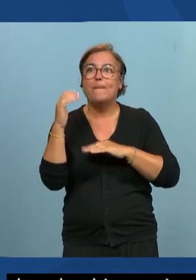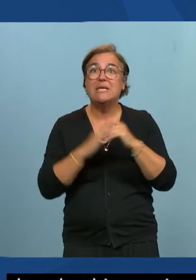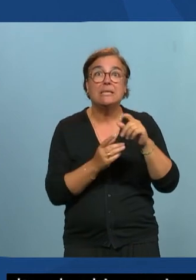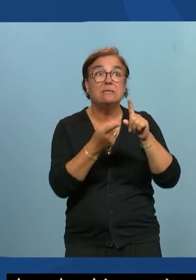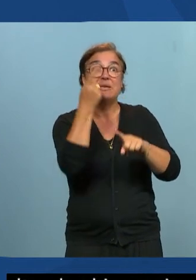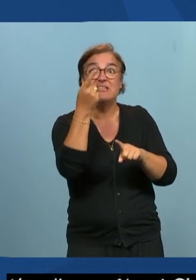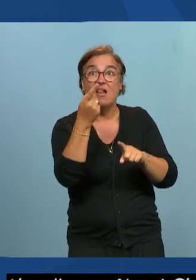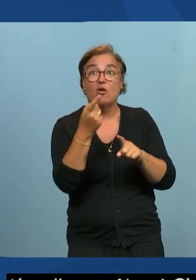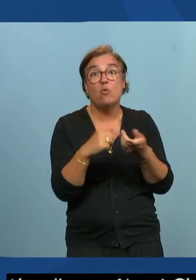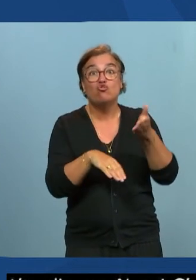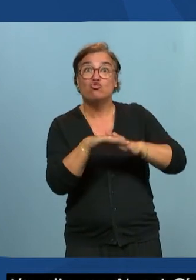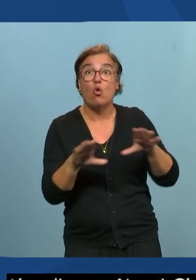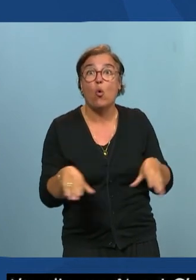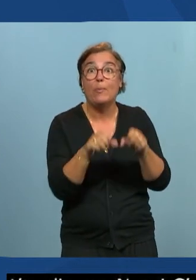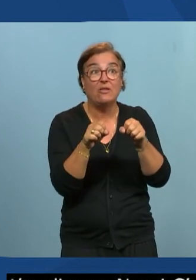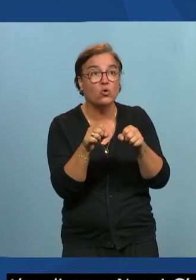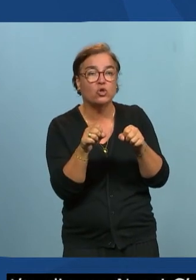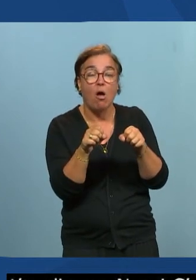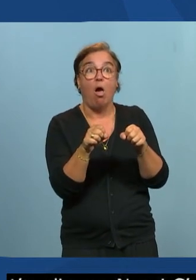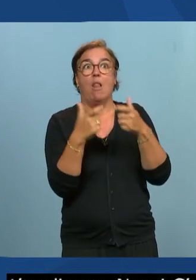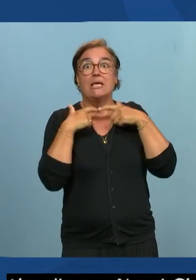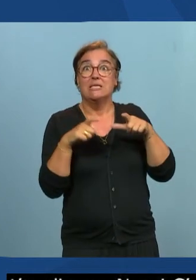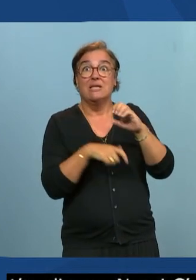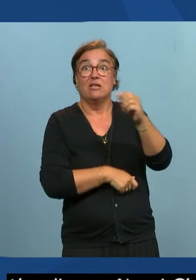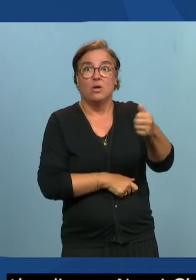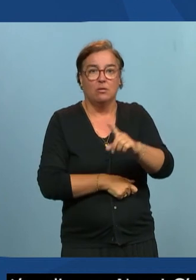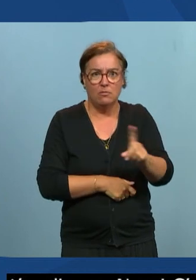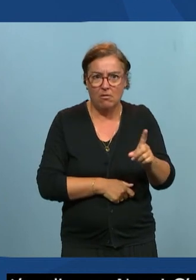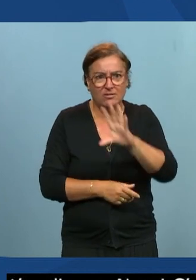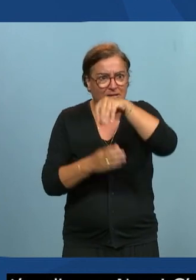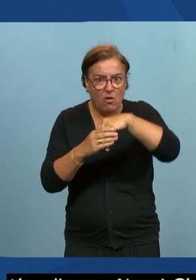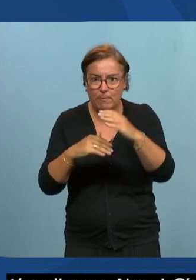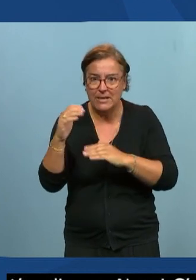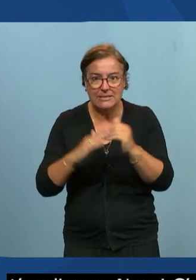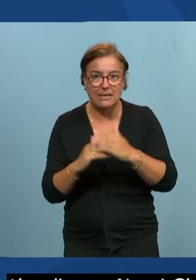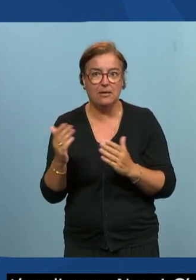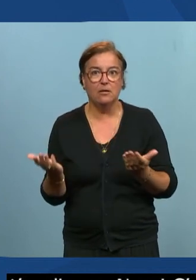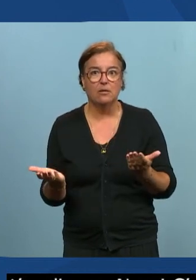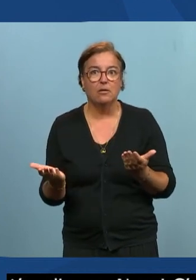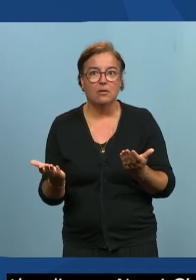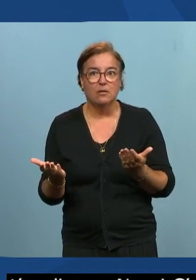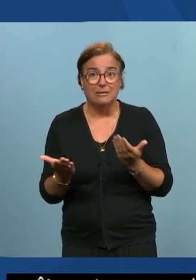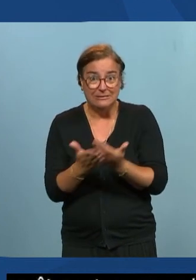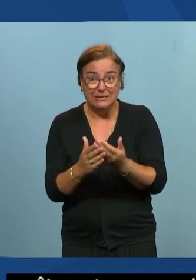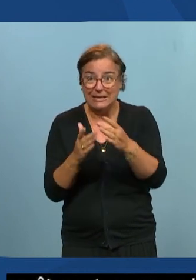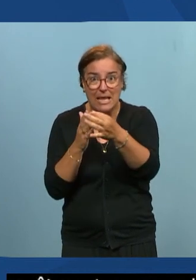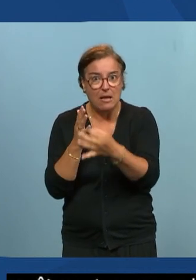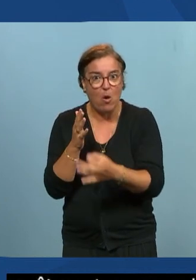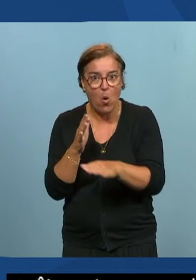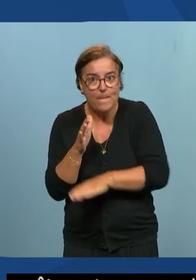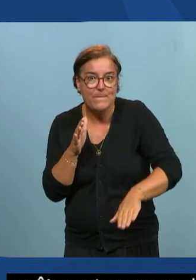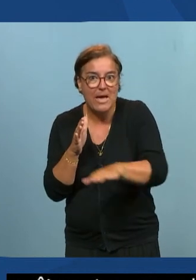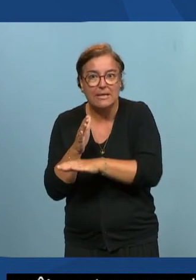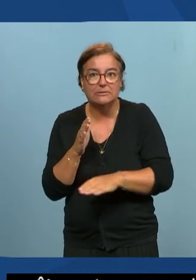surcompétence non une immense partie des éléments de l'accessibilité sont des éléments de base on laisserait pas